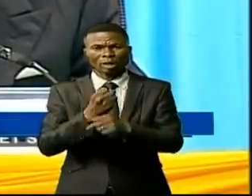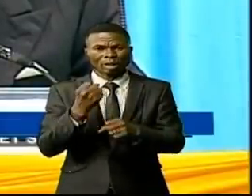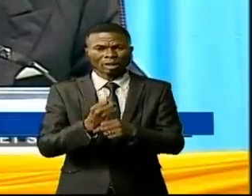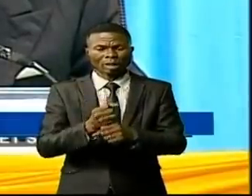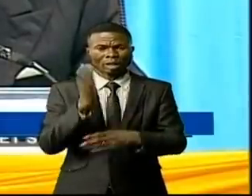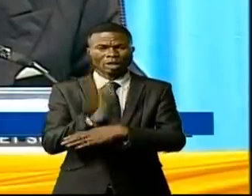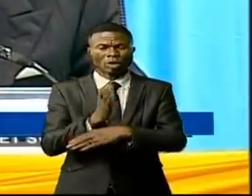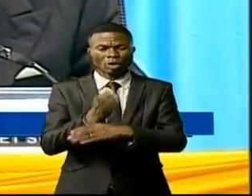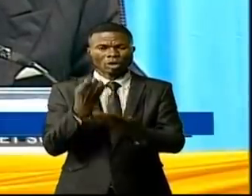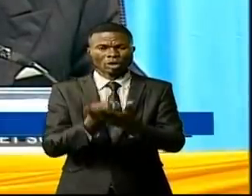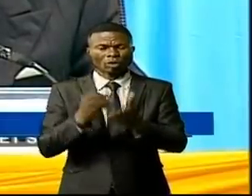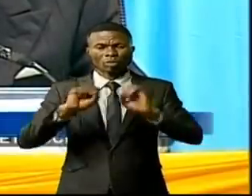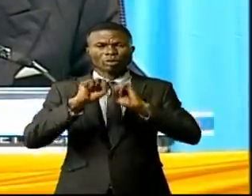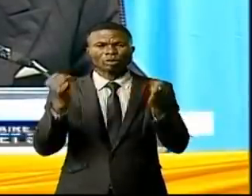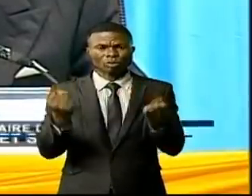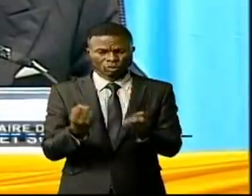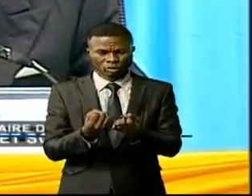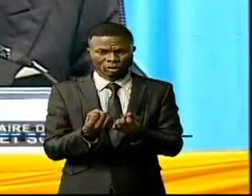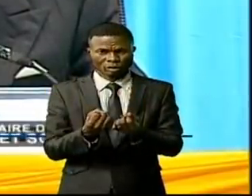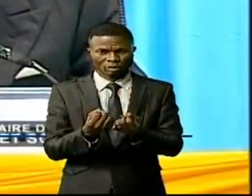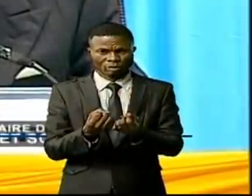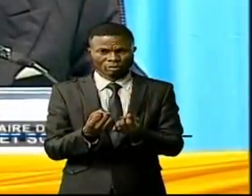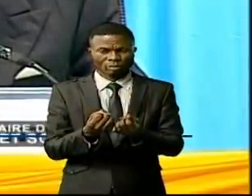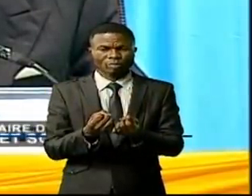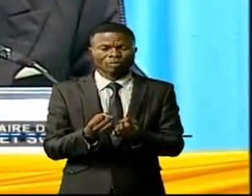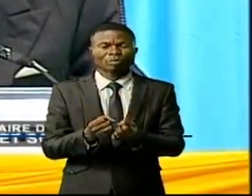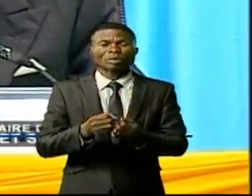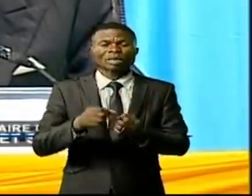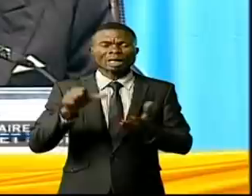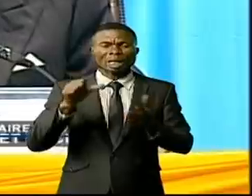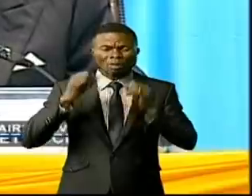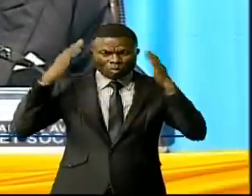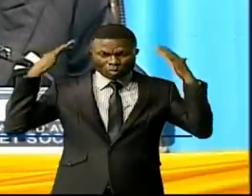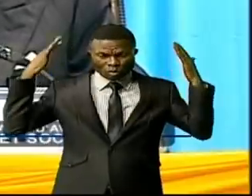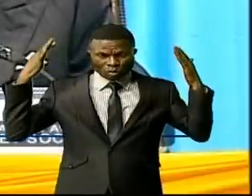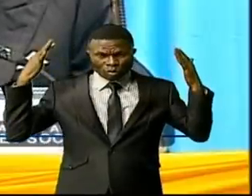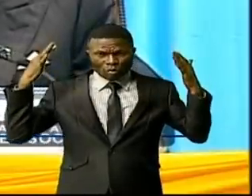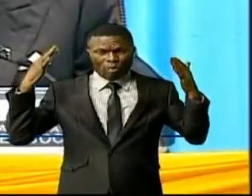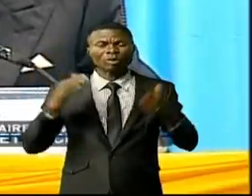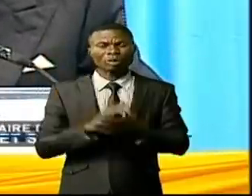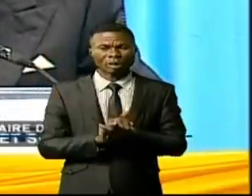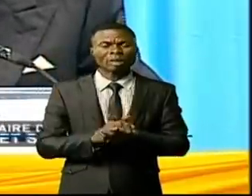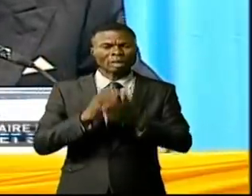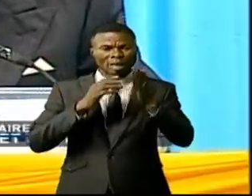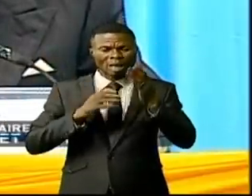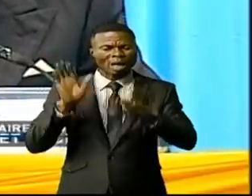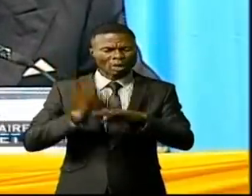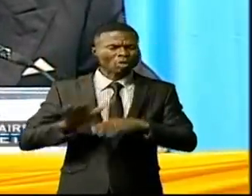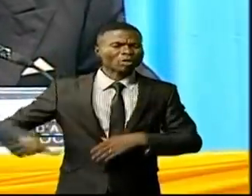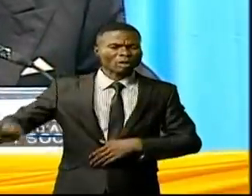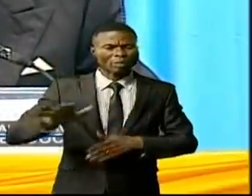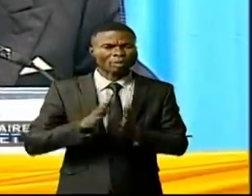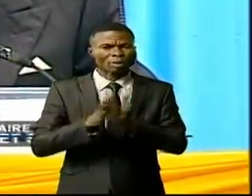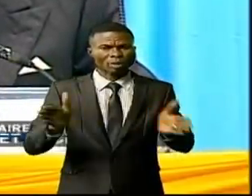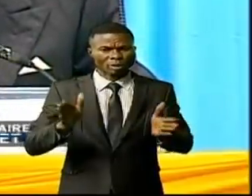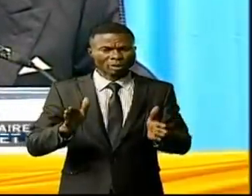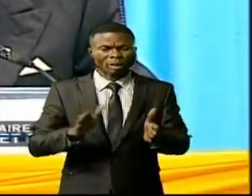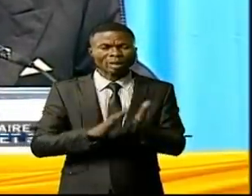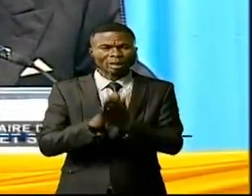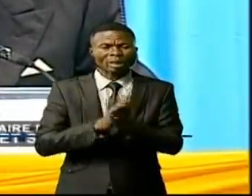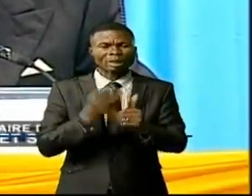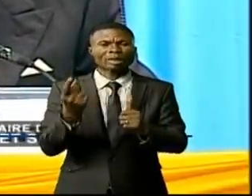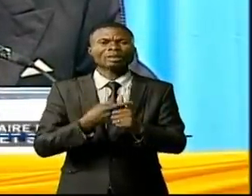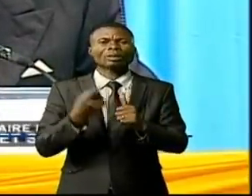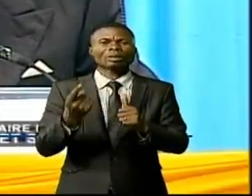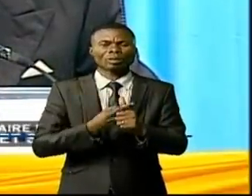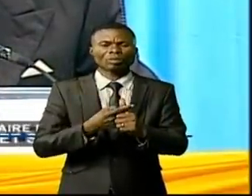Conseil économique et social. Ces pétitions venant de la plupart des coins de la République portent essentiellement sur